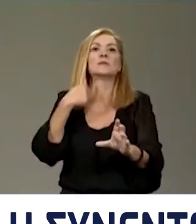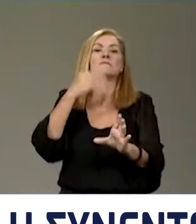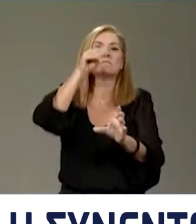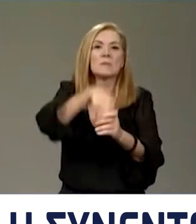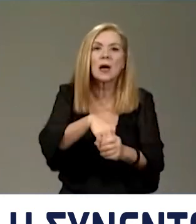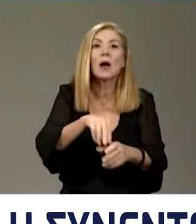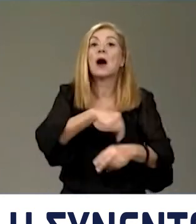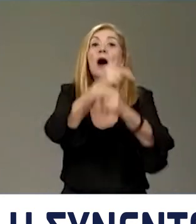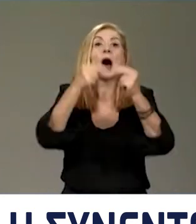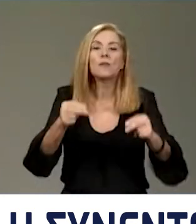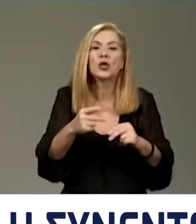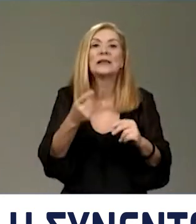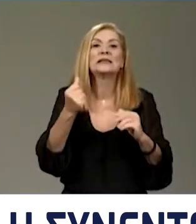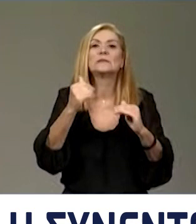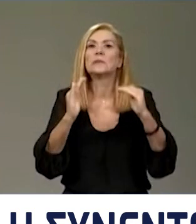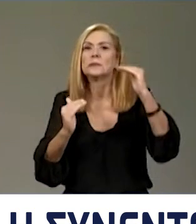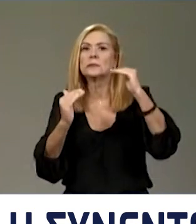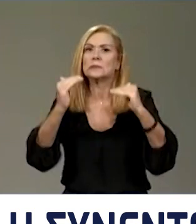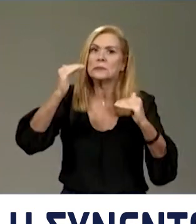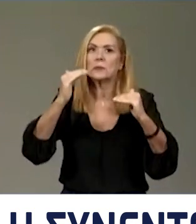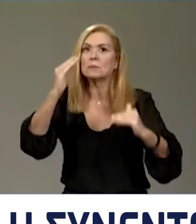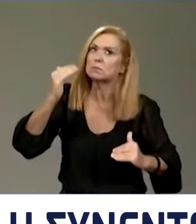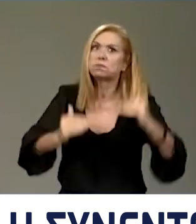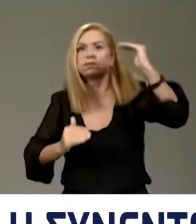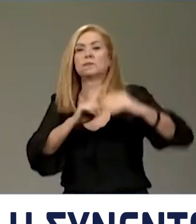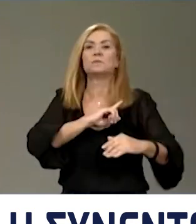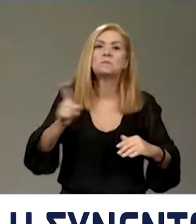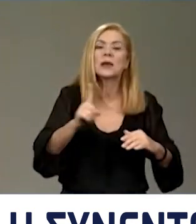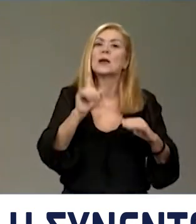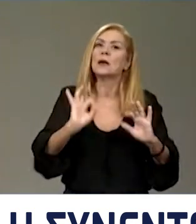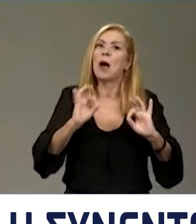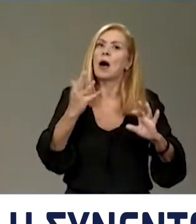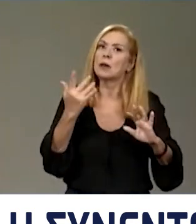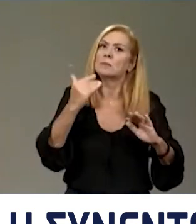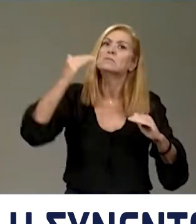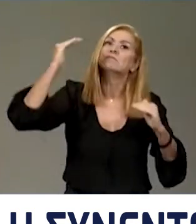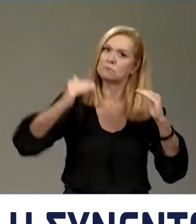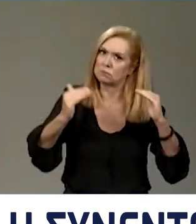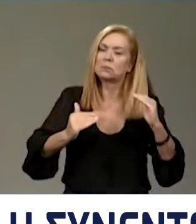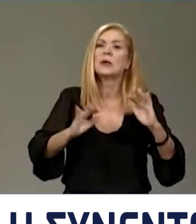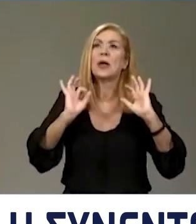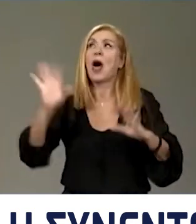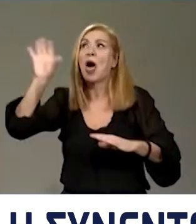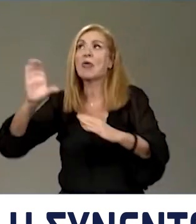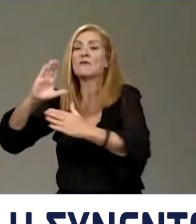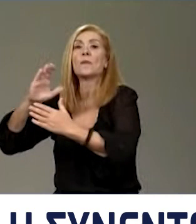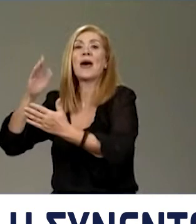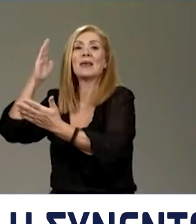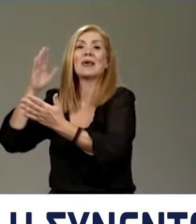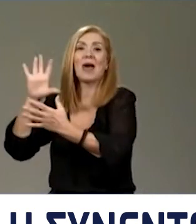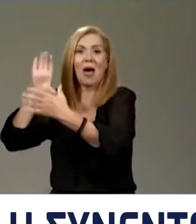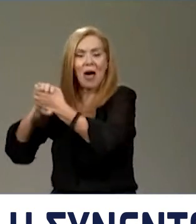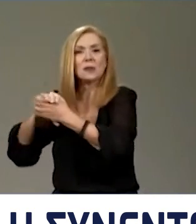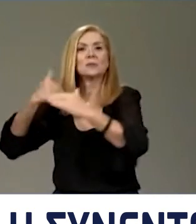και το αποτέλεσμα ήταν να συγκρατηθούν οι τιμές του ηλεκτρικού ρεύματος σε νούμερα αισθητά χαμηλότερα από αυτά της Ευρωπαϊκής Ένωσης και δεν